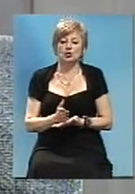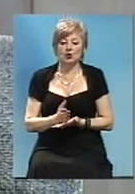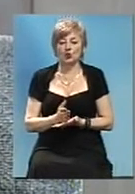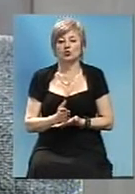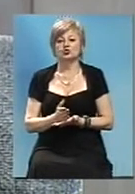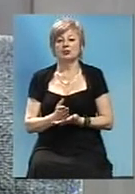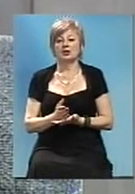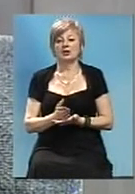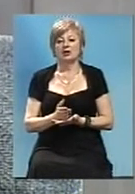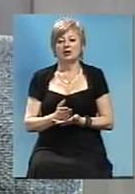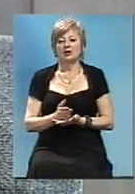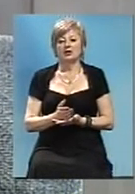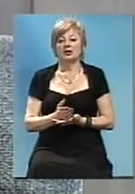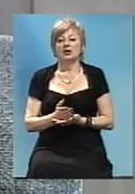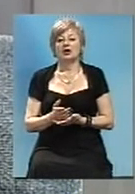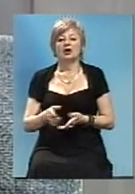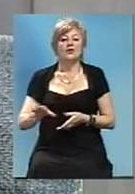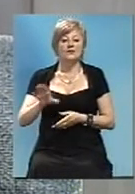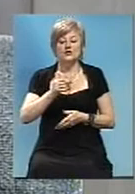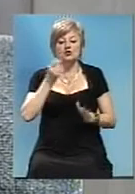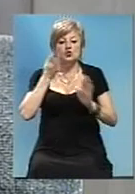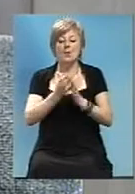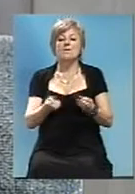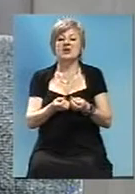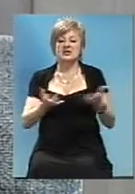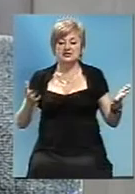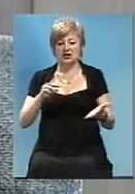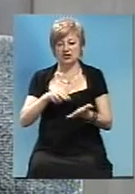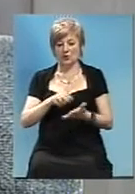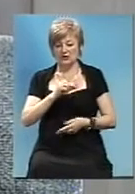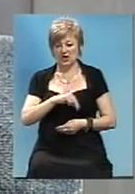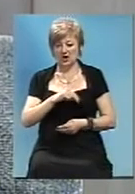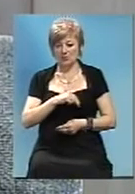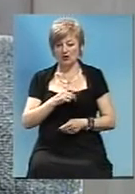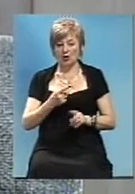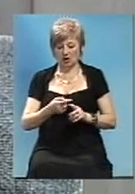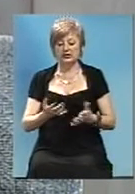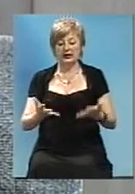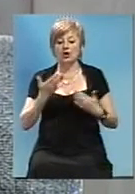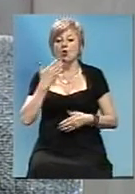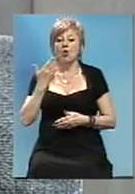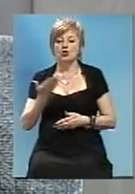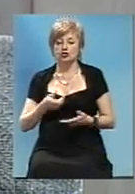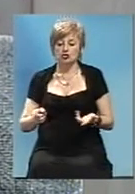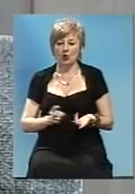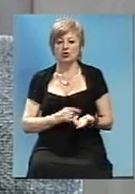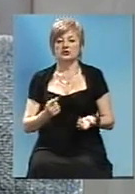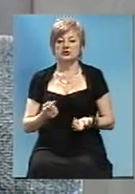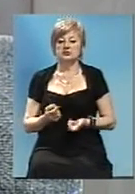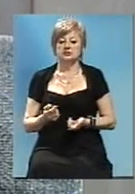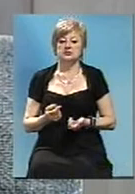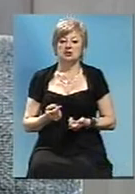все прозрачно становиться робота. Це і отчетності, це і по